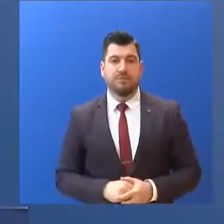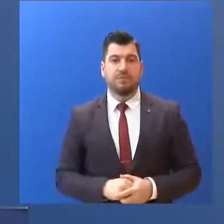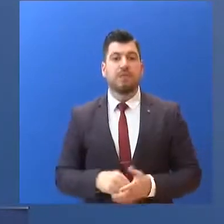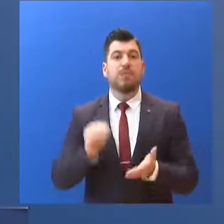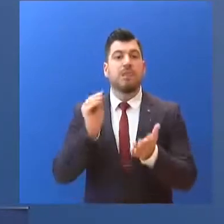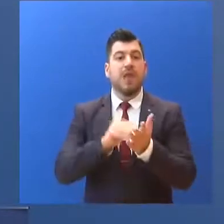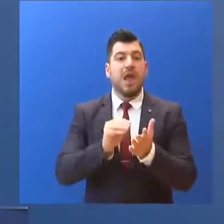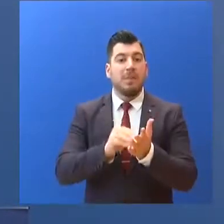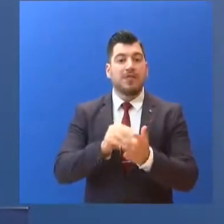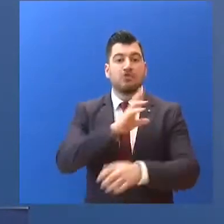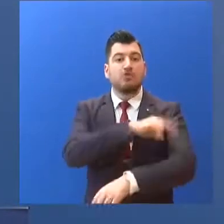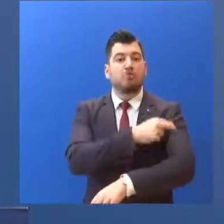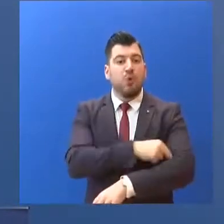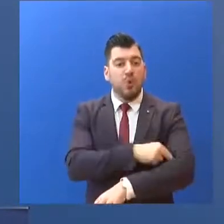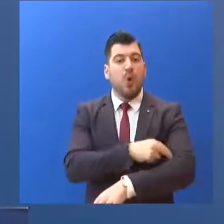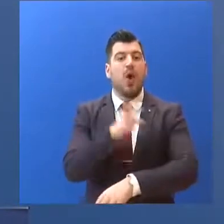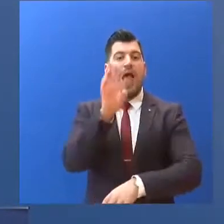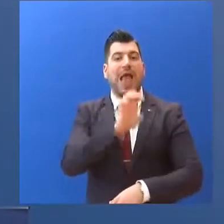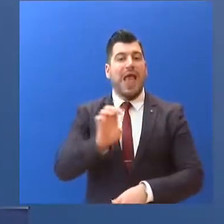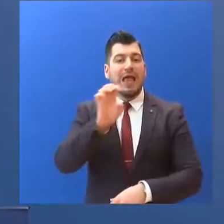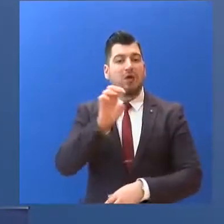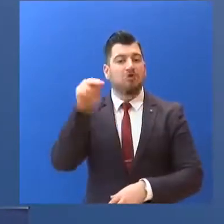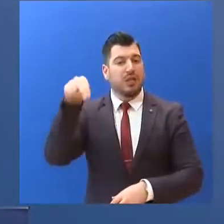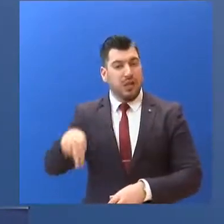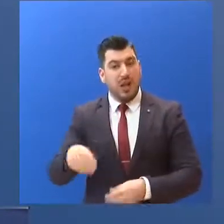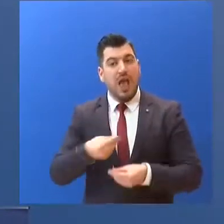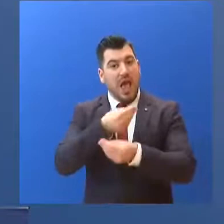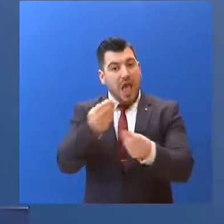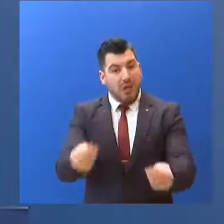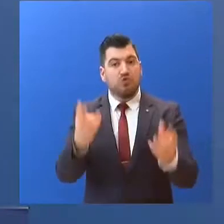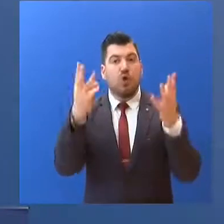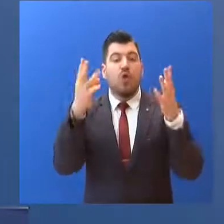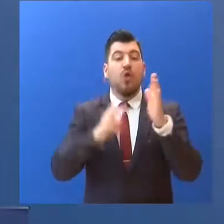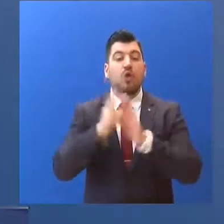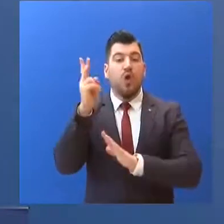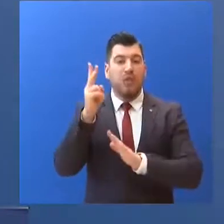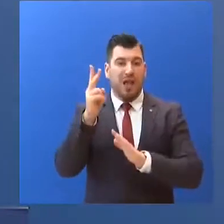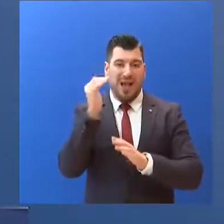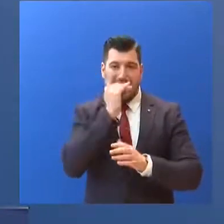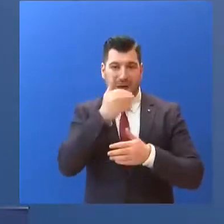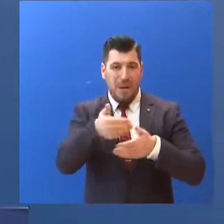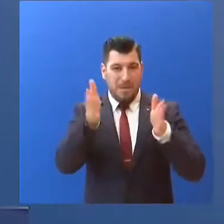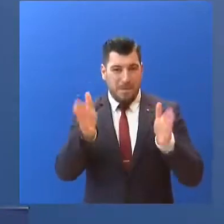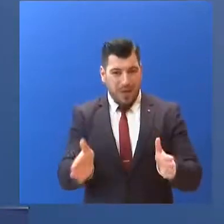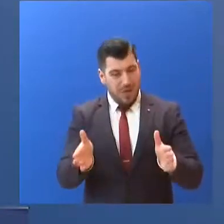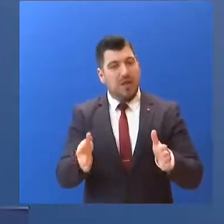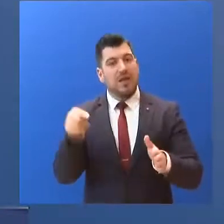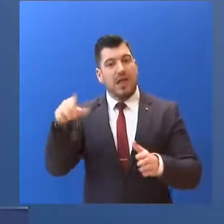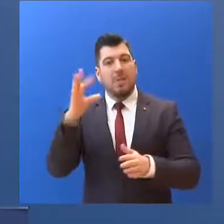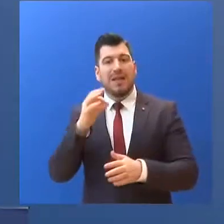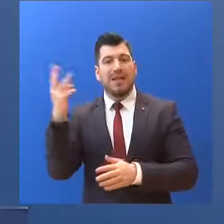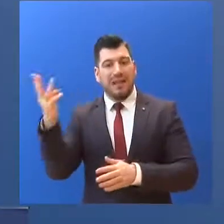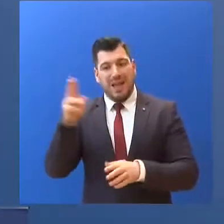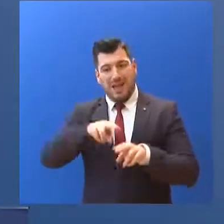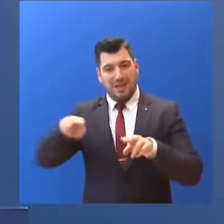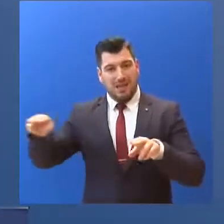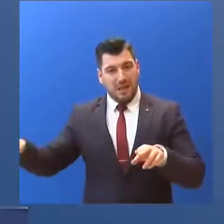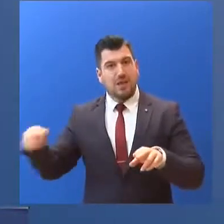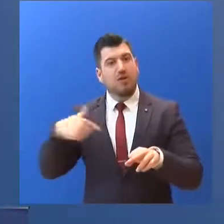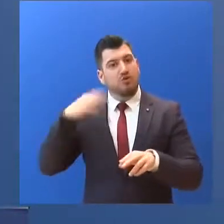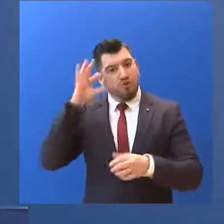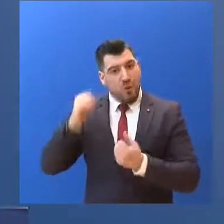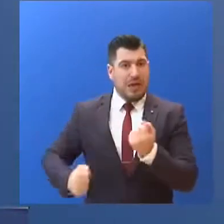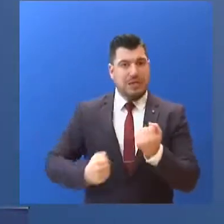και η προσφορά του Νοσοκομείου Ρήκος Δινάν... για τη διάθεση 12 κλίνων ΜΕΘ... και 53 κλίνων νοσηλείας... για τη στήριξη του Εθνικού Συστήματος